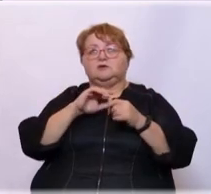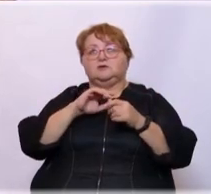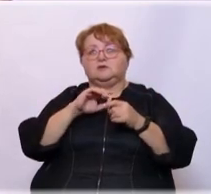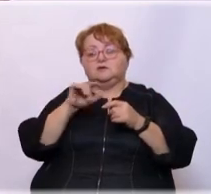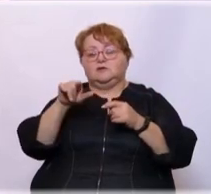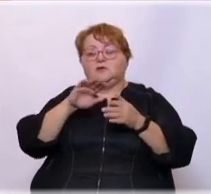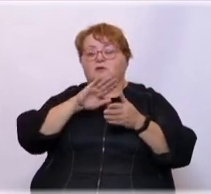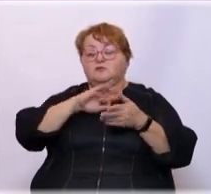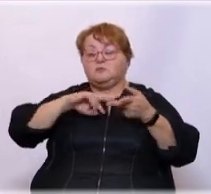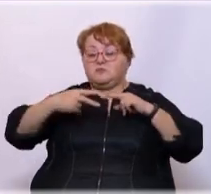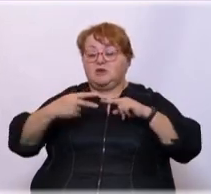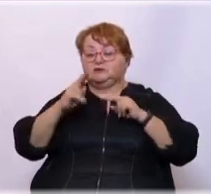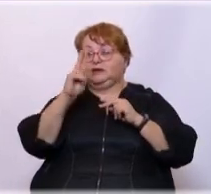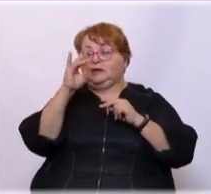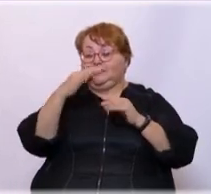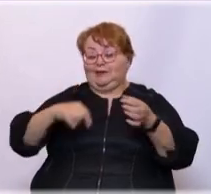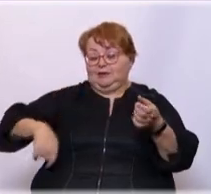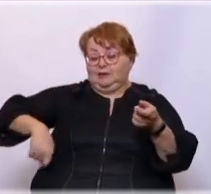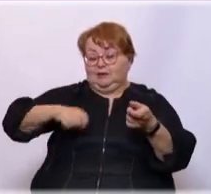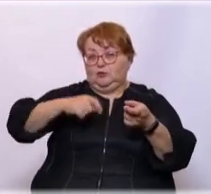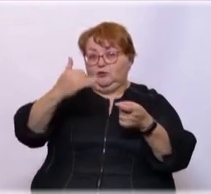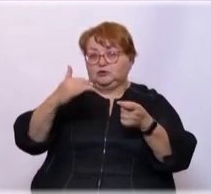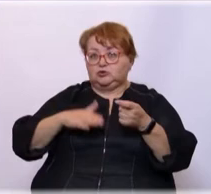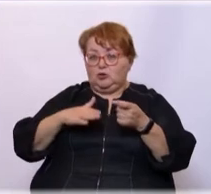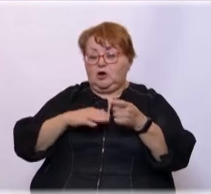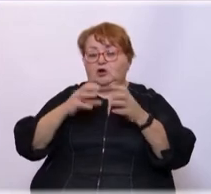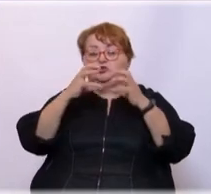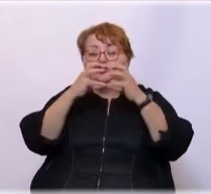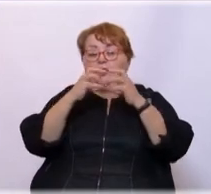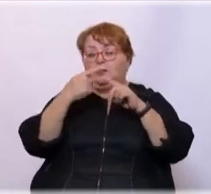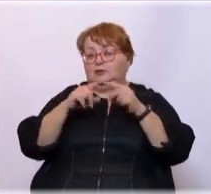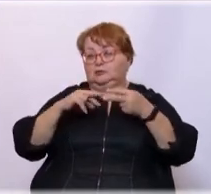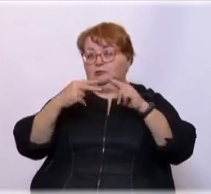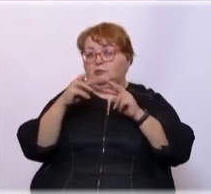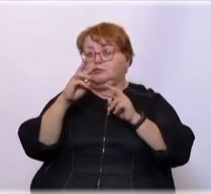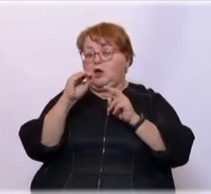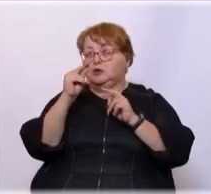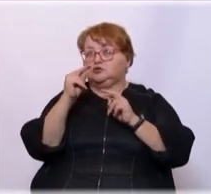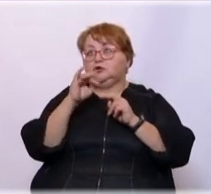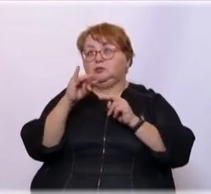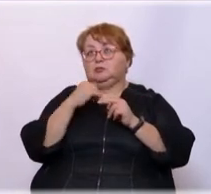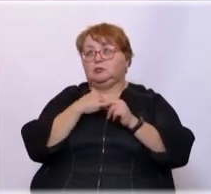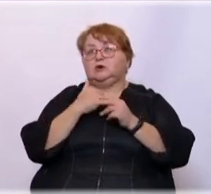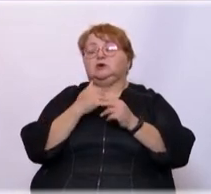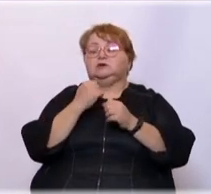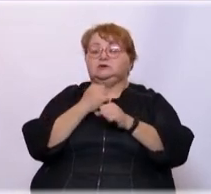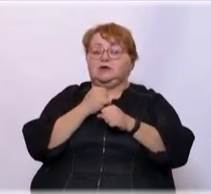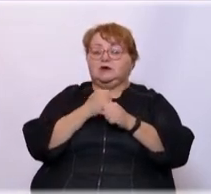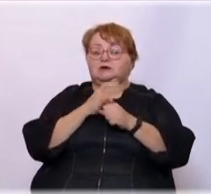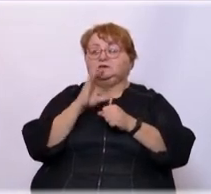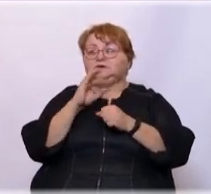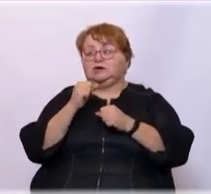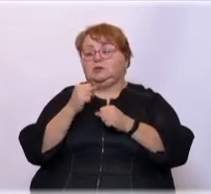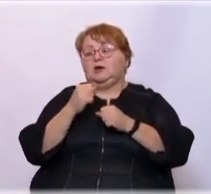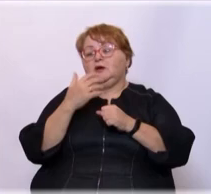нога, вместо шаров – мячи. И мы разработали систему футбольного